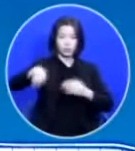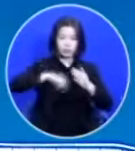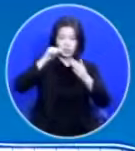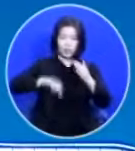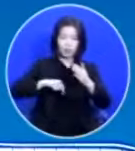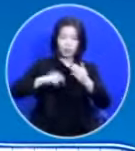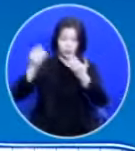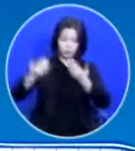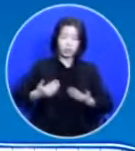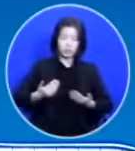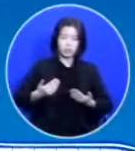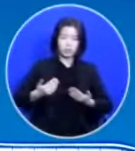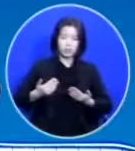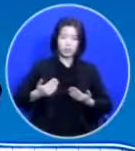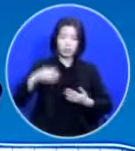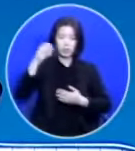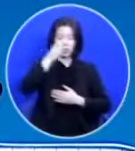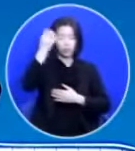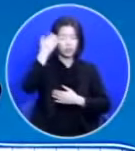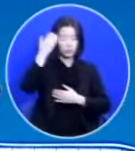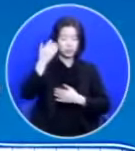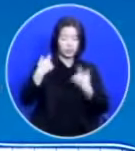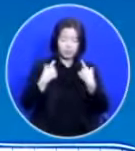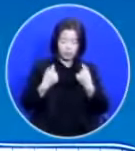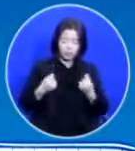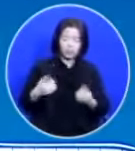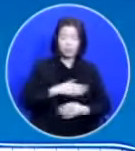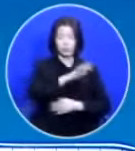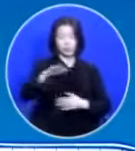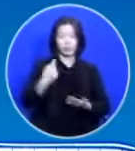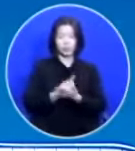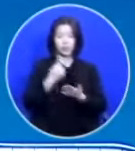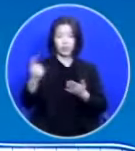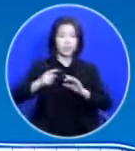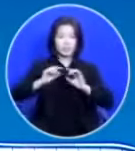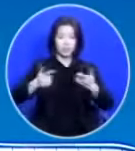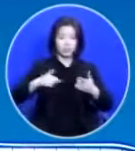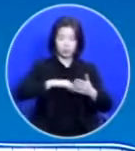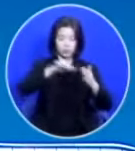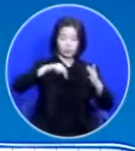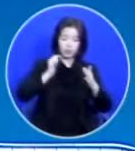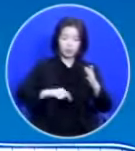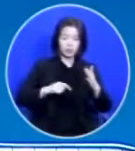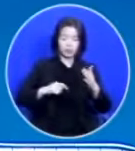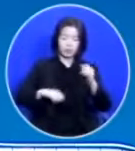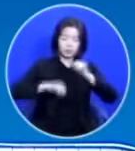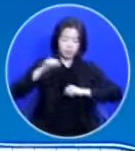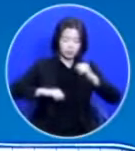성령님은 여전히 우리를 떠나지 않으시고 우리 속에서 역사하고 계십니다